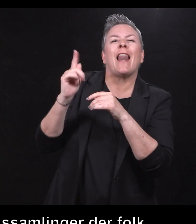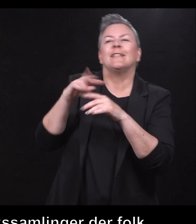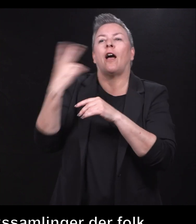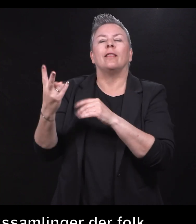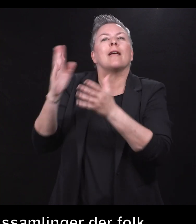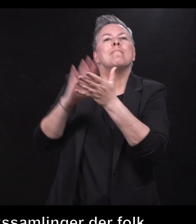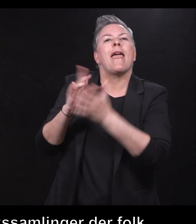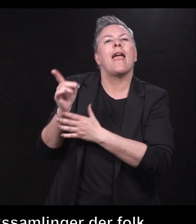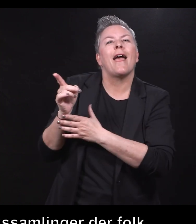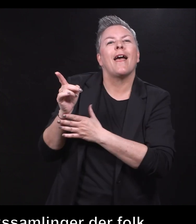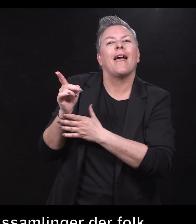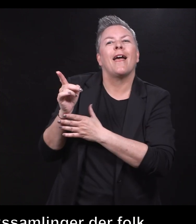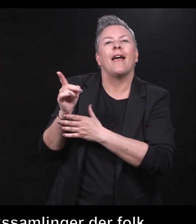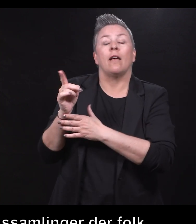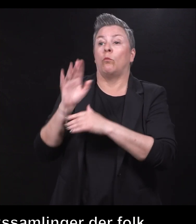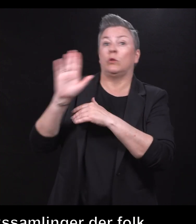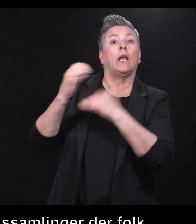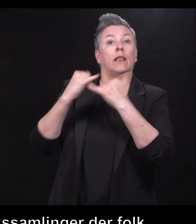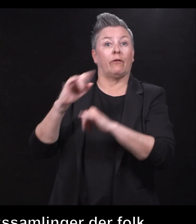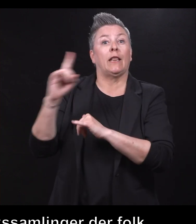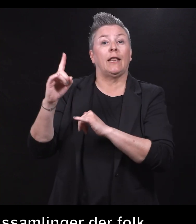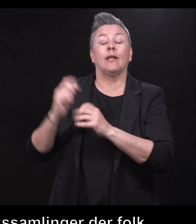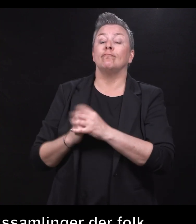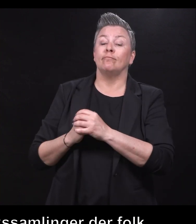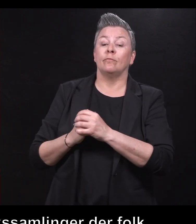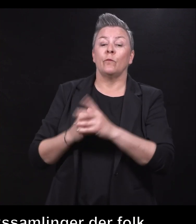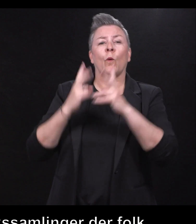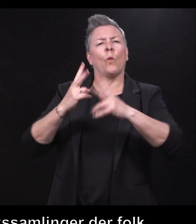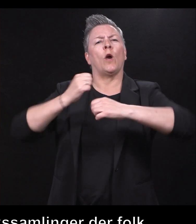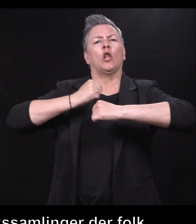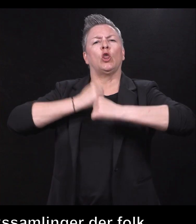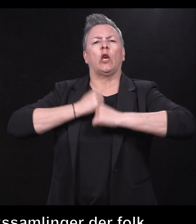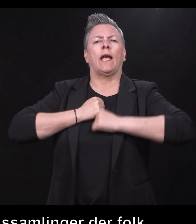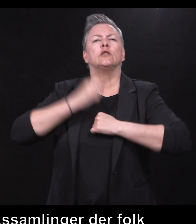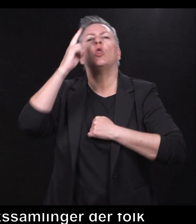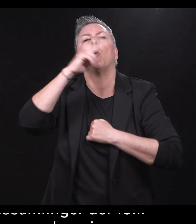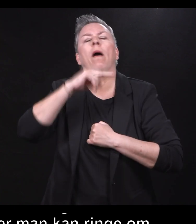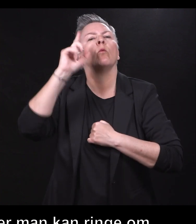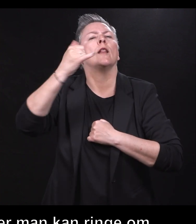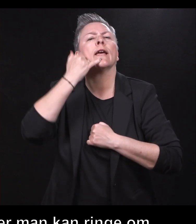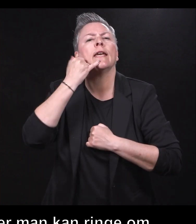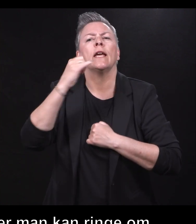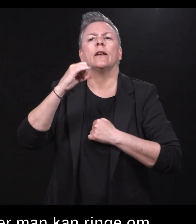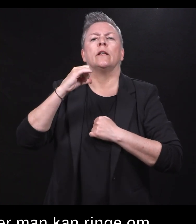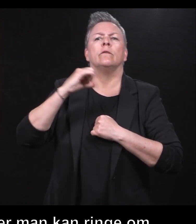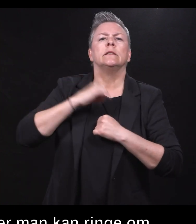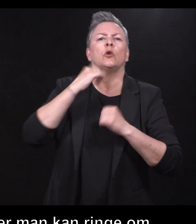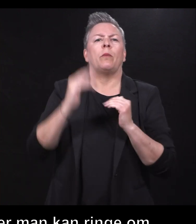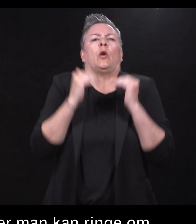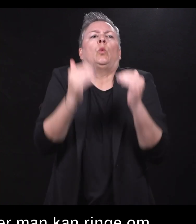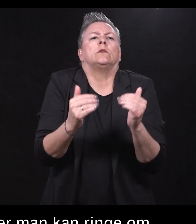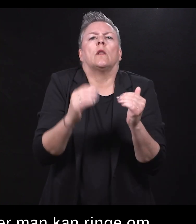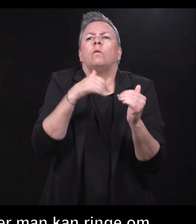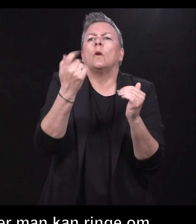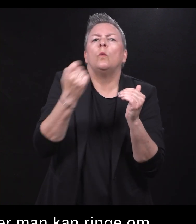i det på fritiden. Og det er et trygghetsnummer som man kan ringe hvis man utsattes for noen form for